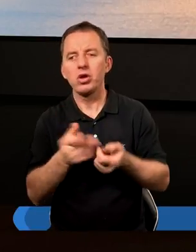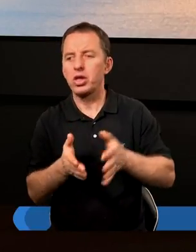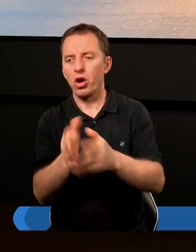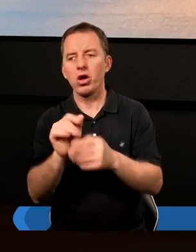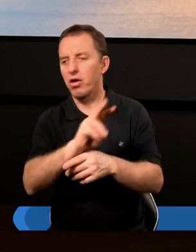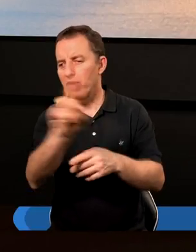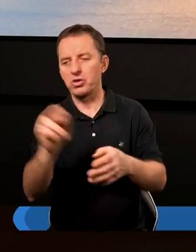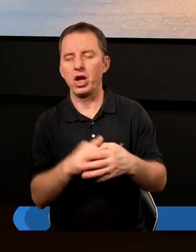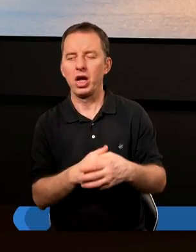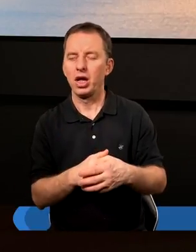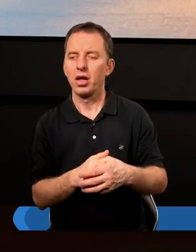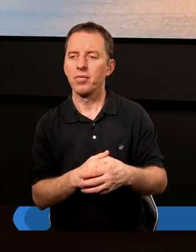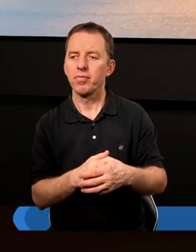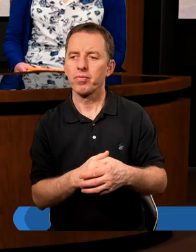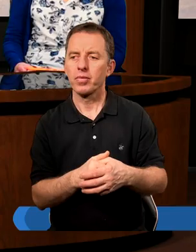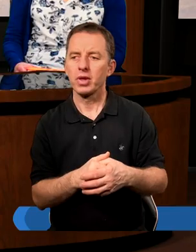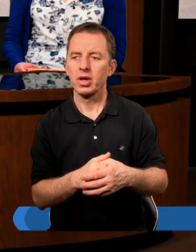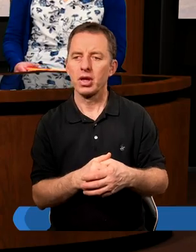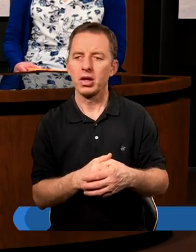to nie są drogi Wasze.